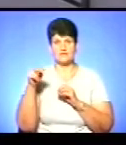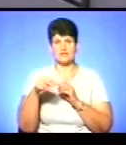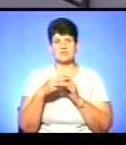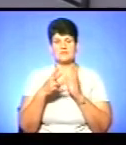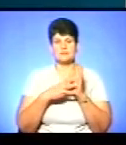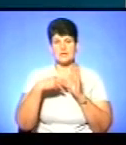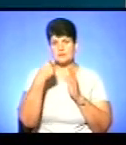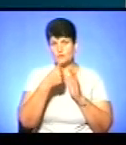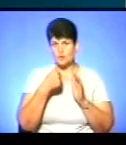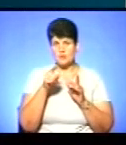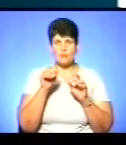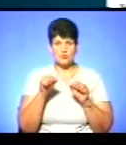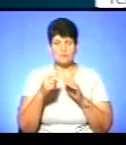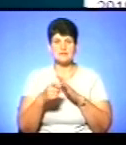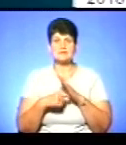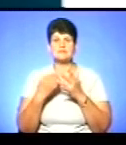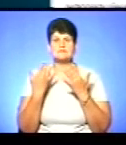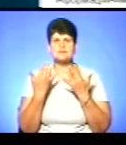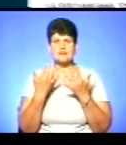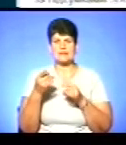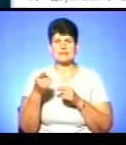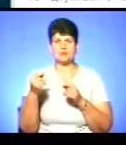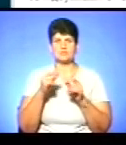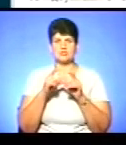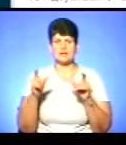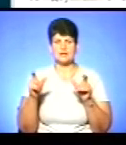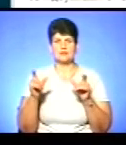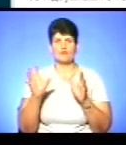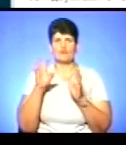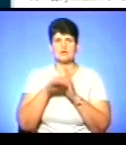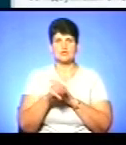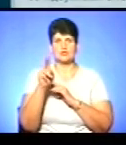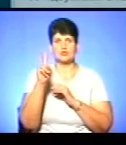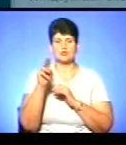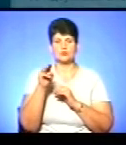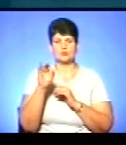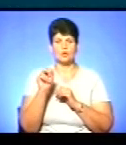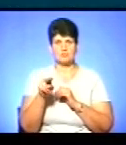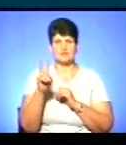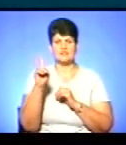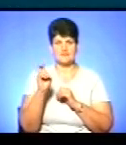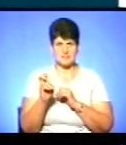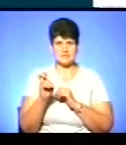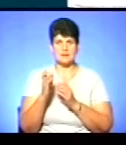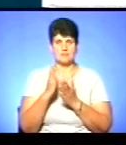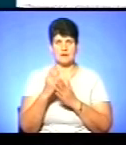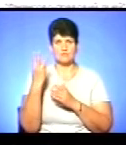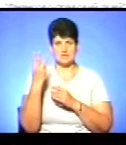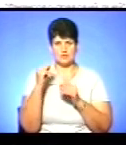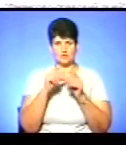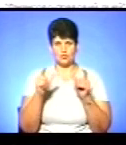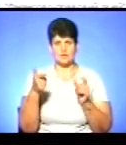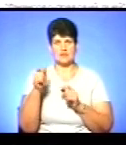році. І можемо дізнатися, скільки саме Тернопільських шкіл війшло в топ-200. Маємо третю школу,